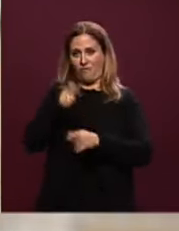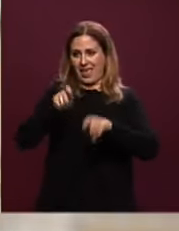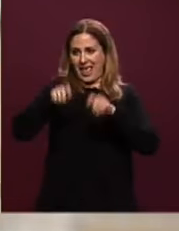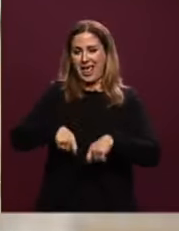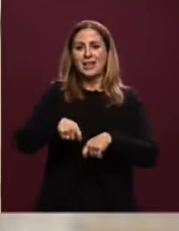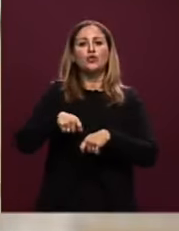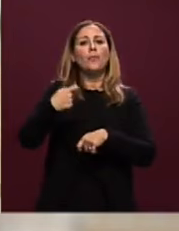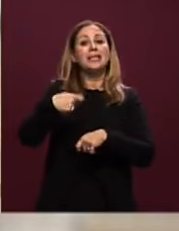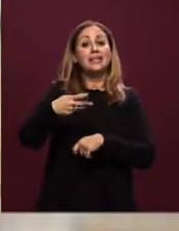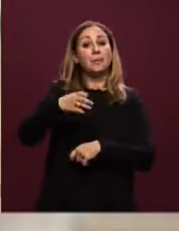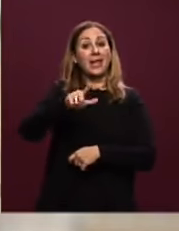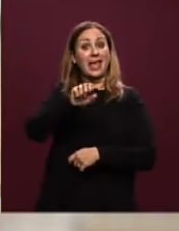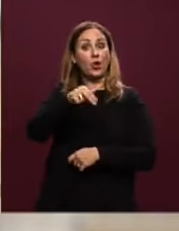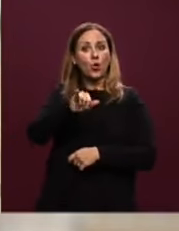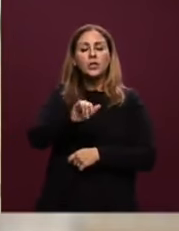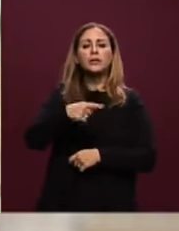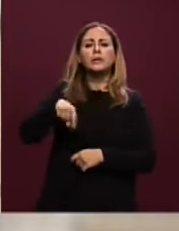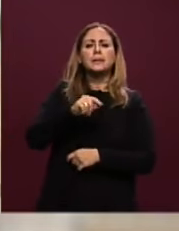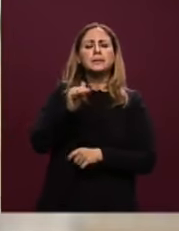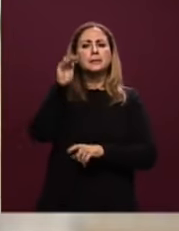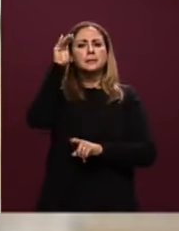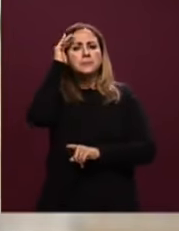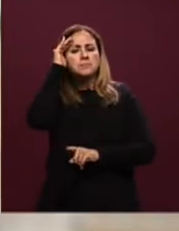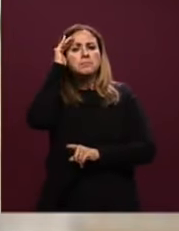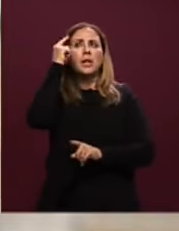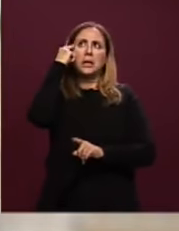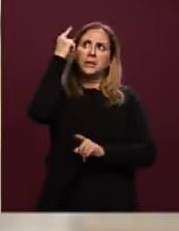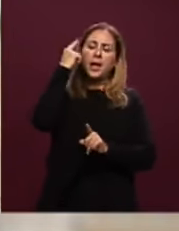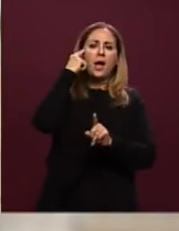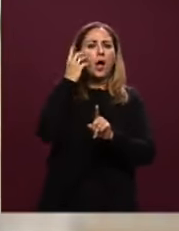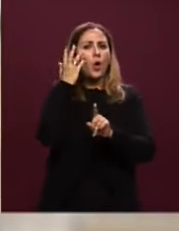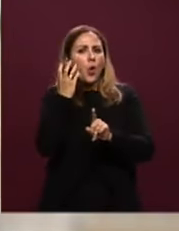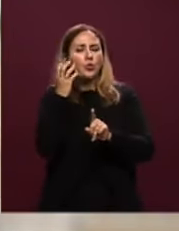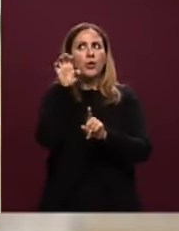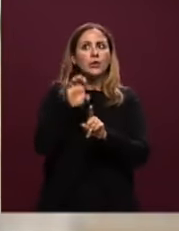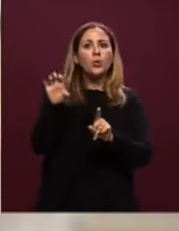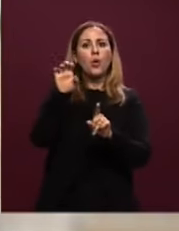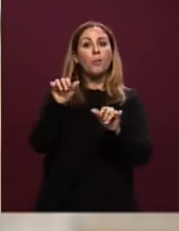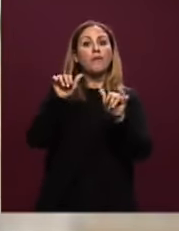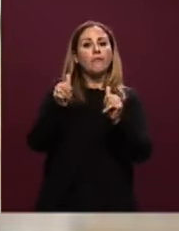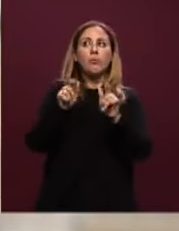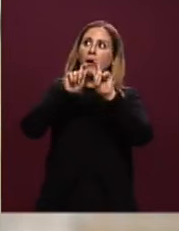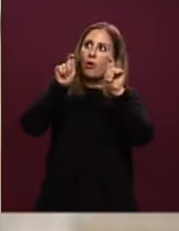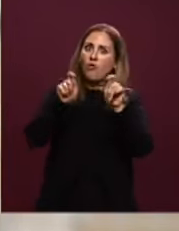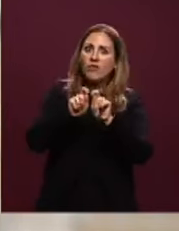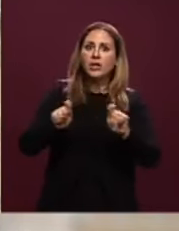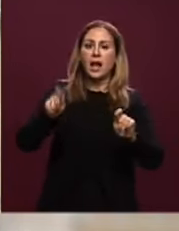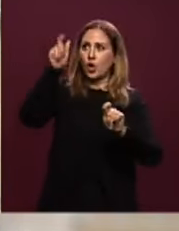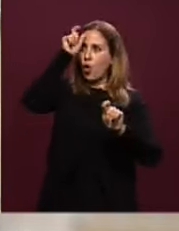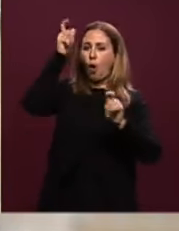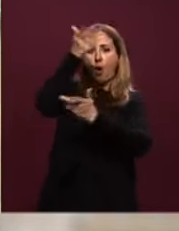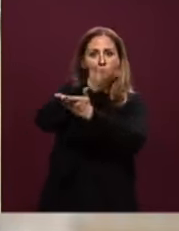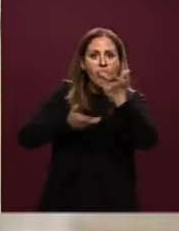sentito deliliare un'idea di Europa confederale, intergovernativa.